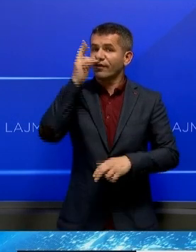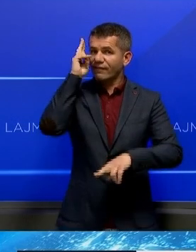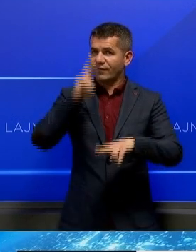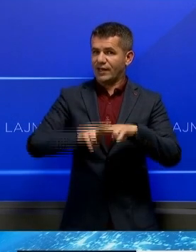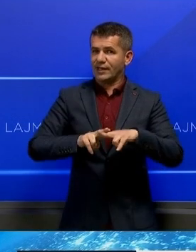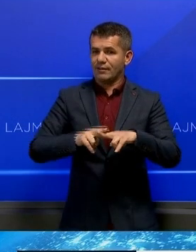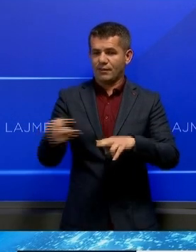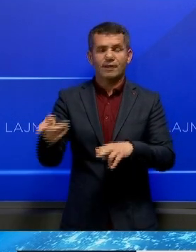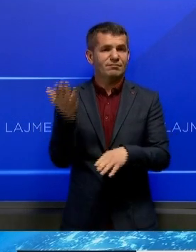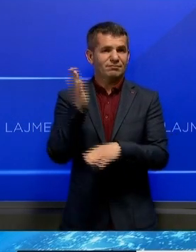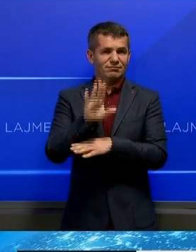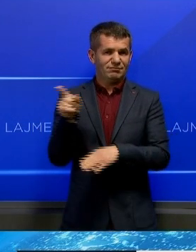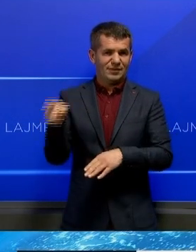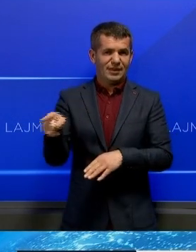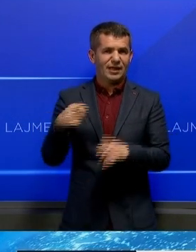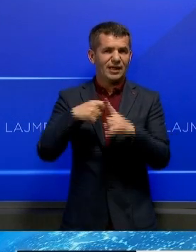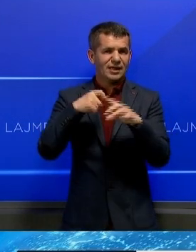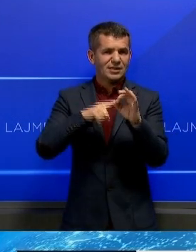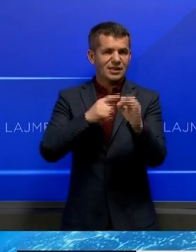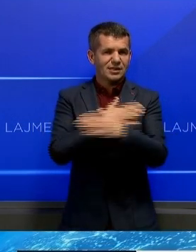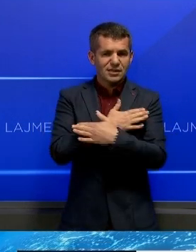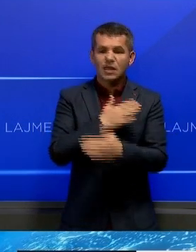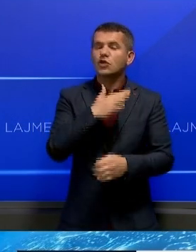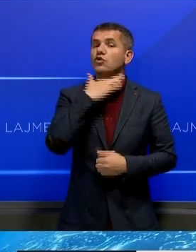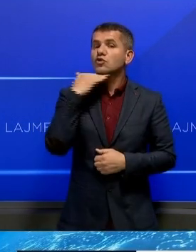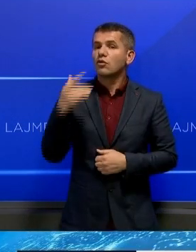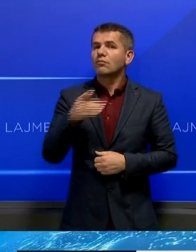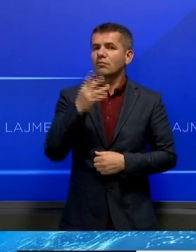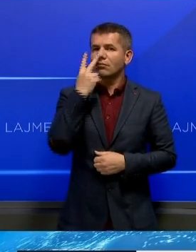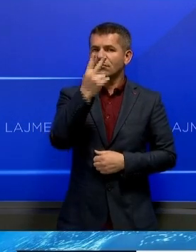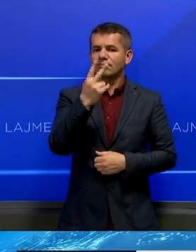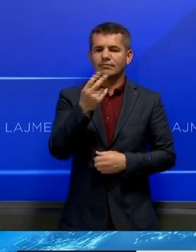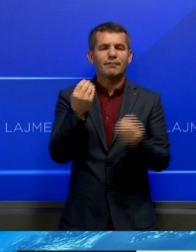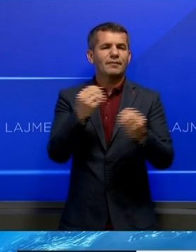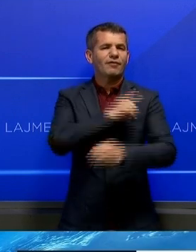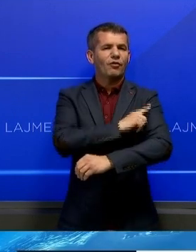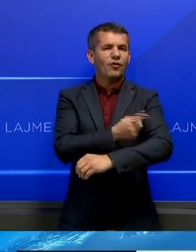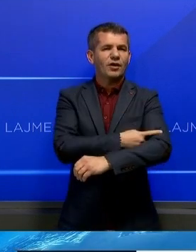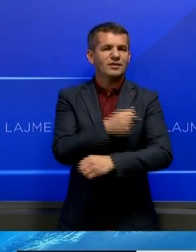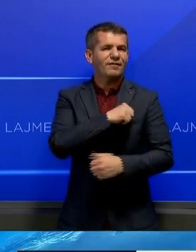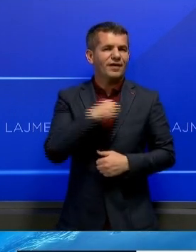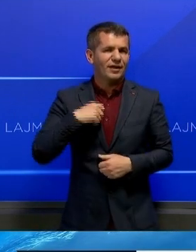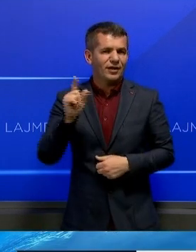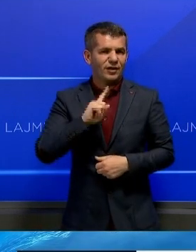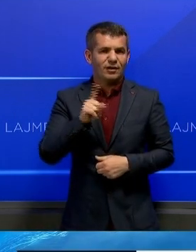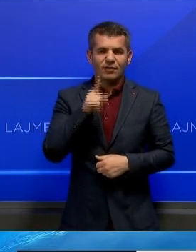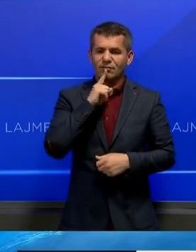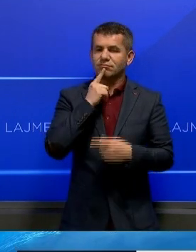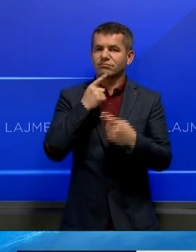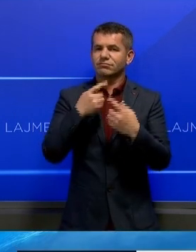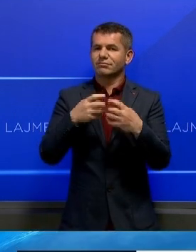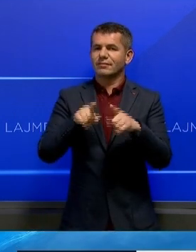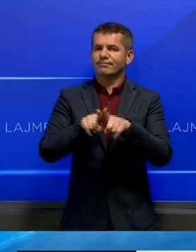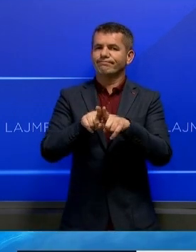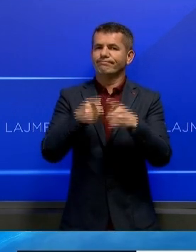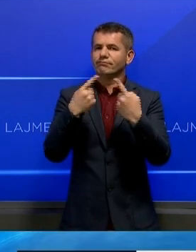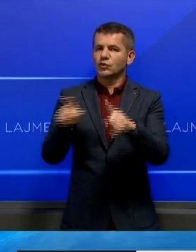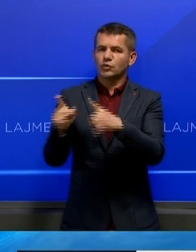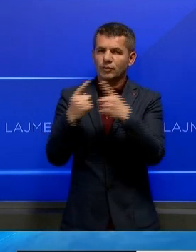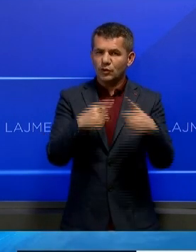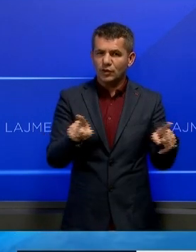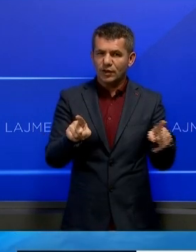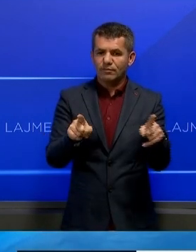thuët se kryesuësja e Këqëzës në shumë raste nuk ka arritur të jetë force pavarur nda i polarizimeve politike duke